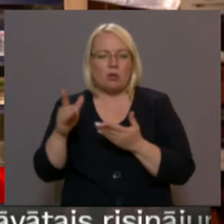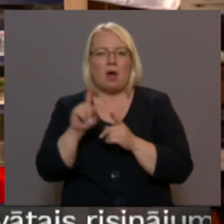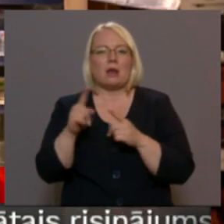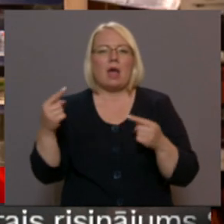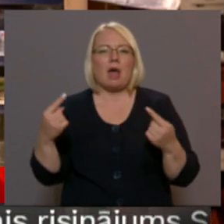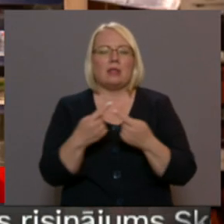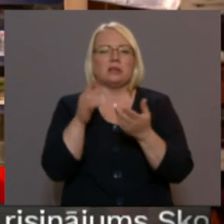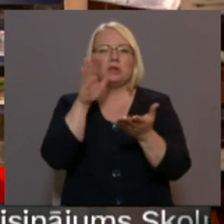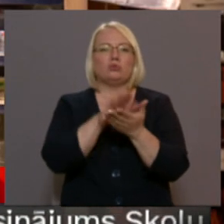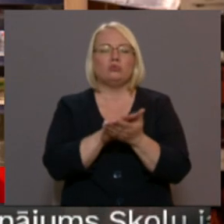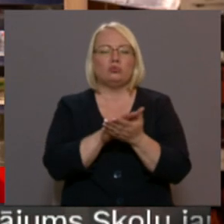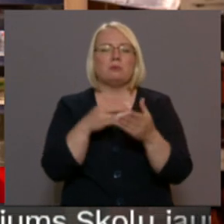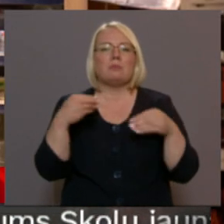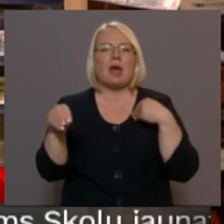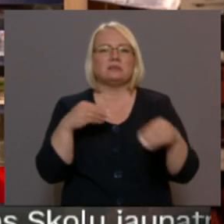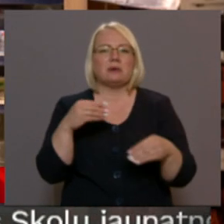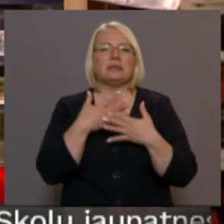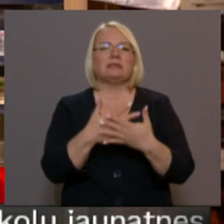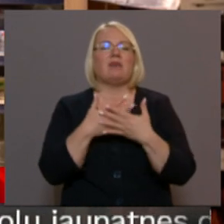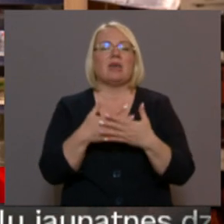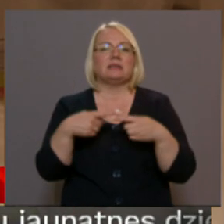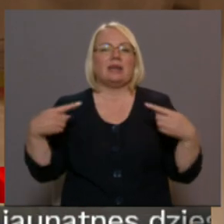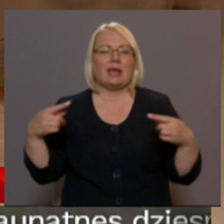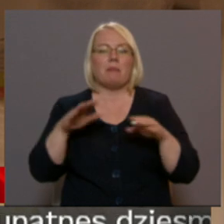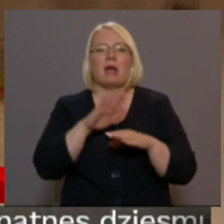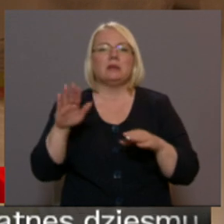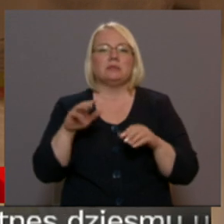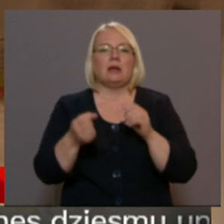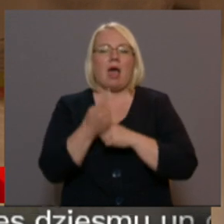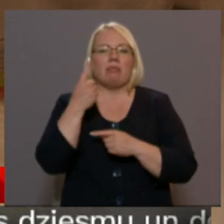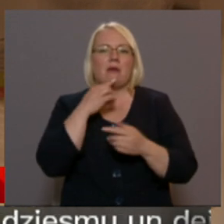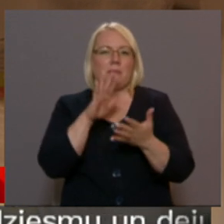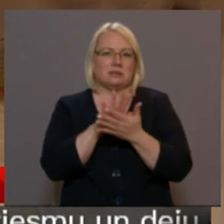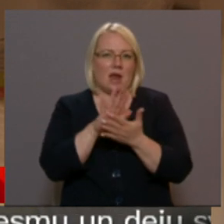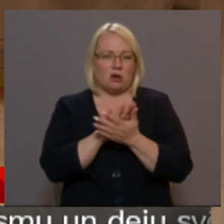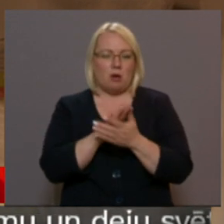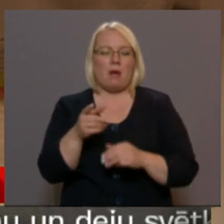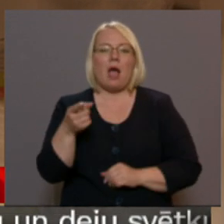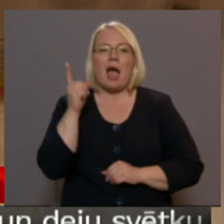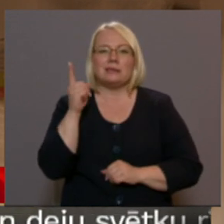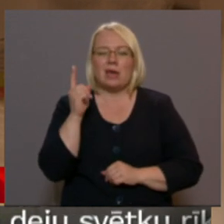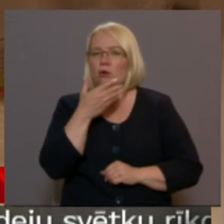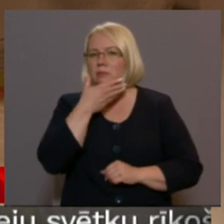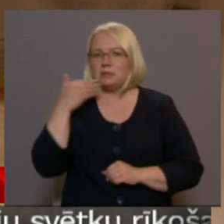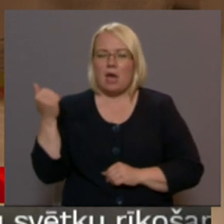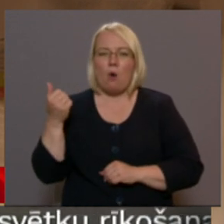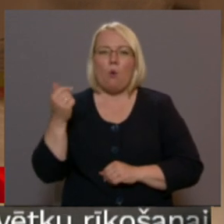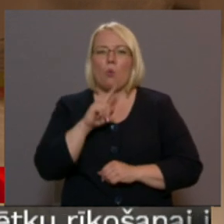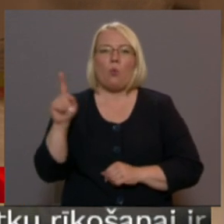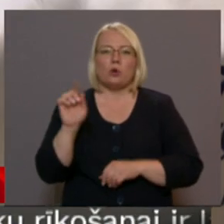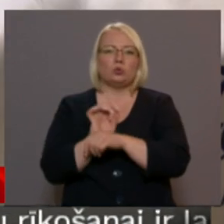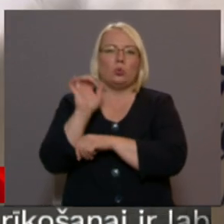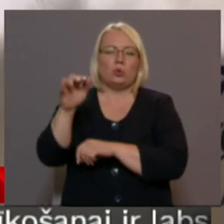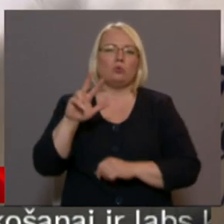saturošiem zvejas rīkiem, kas rada piesārņojumu vidē. Aizliegums neatiecas uz šo izstrādājumu ražošanu eksportam uz